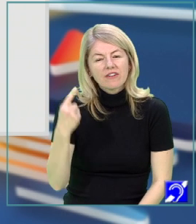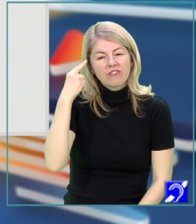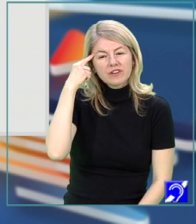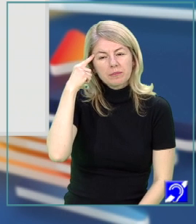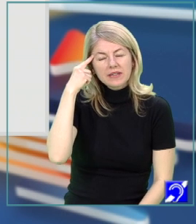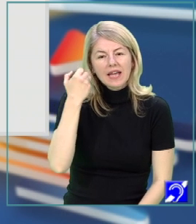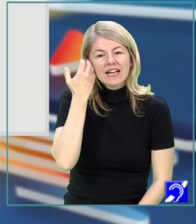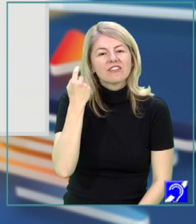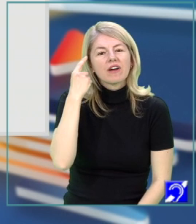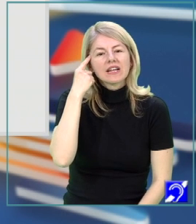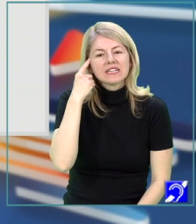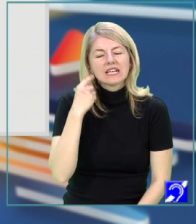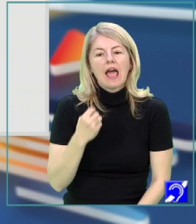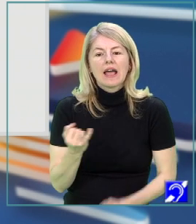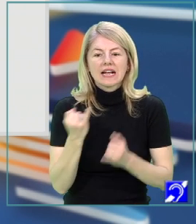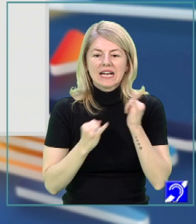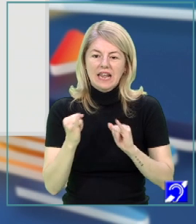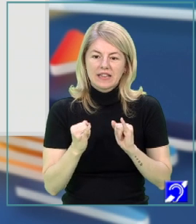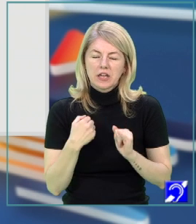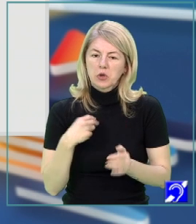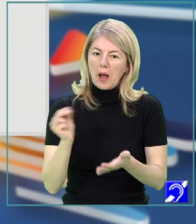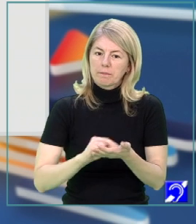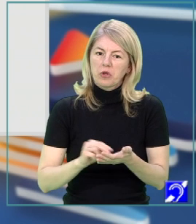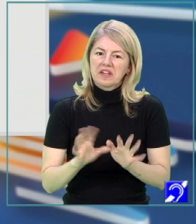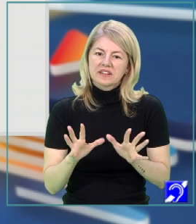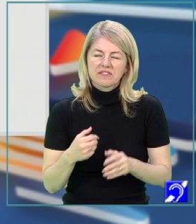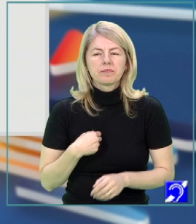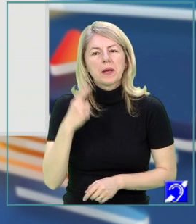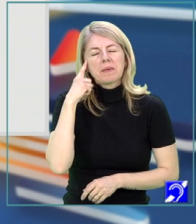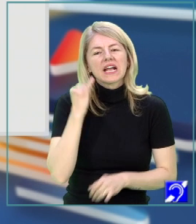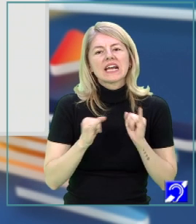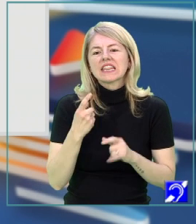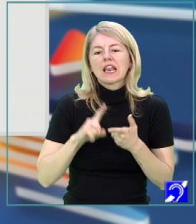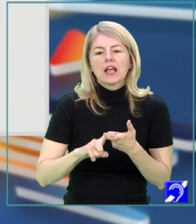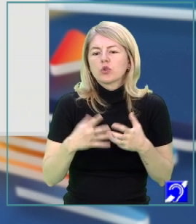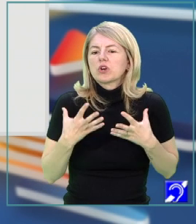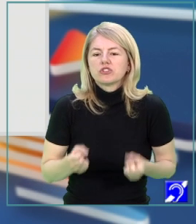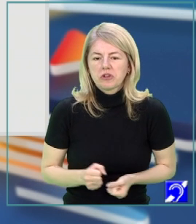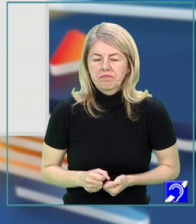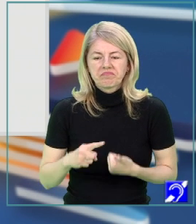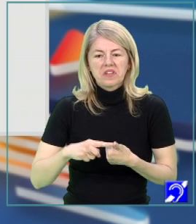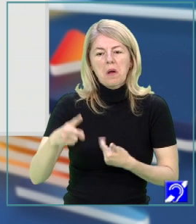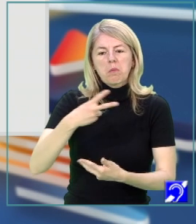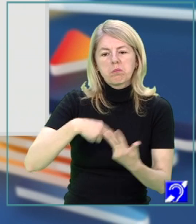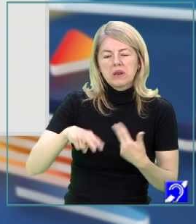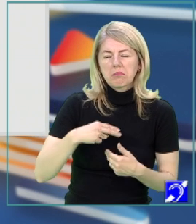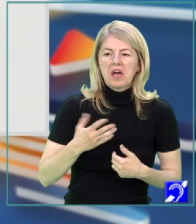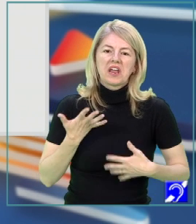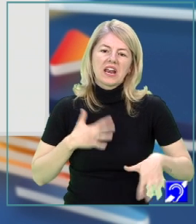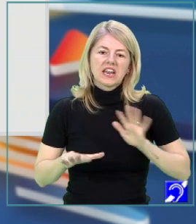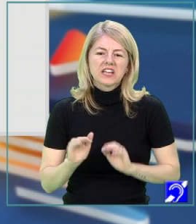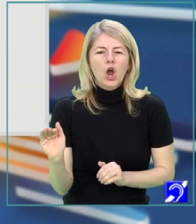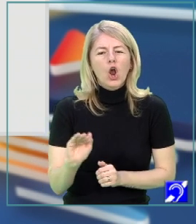în minte atunci când vă gândiți la grădină. Eu am notat câteva. Când mă gândesc la grădină, mă gândesc la plimbare, relaxare,